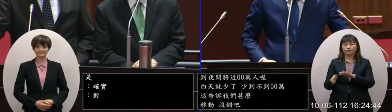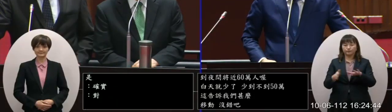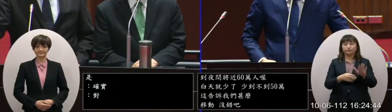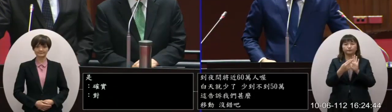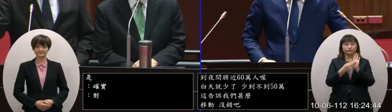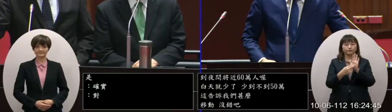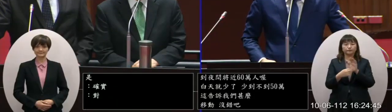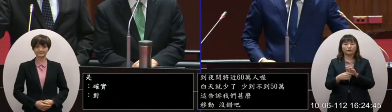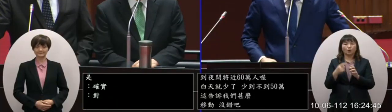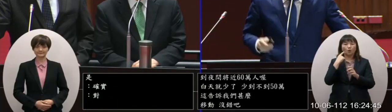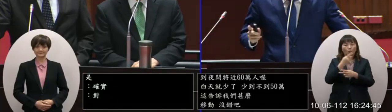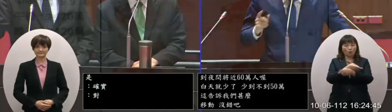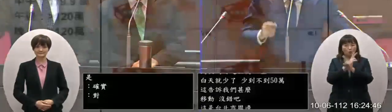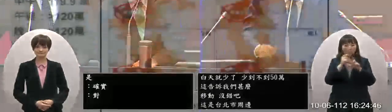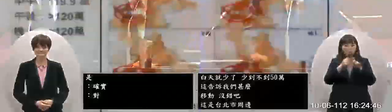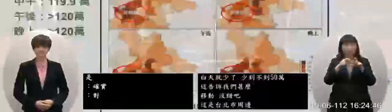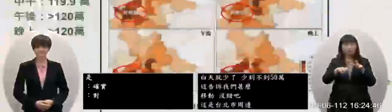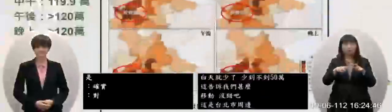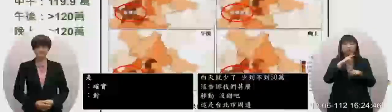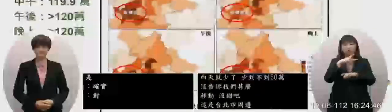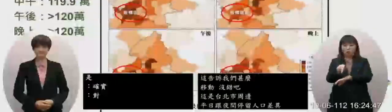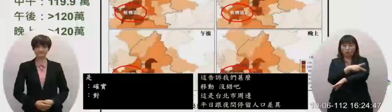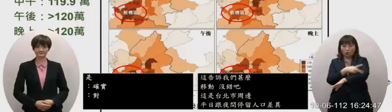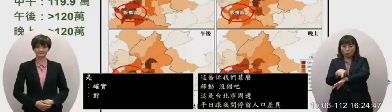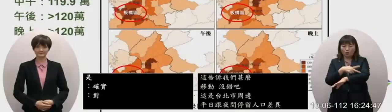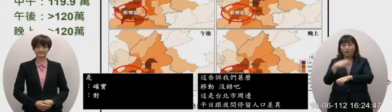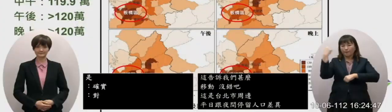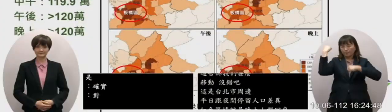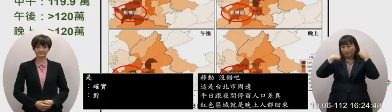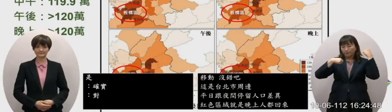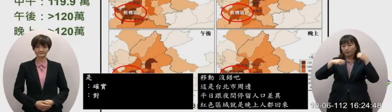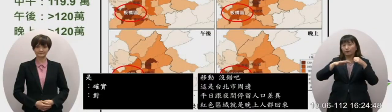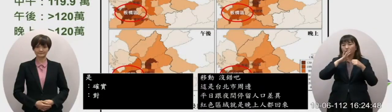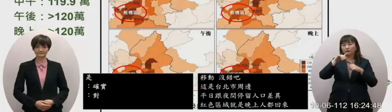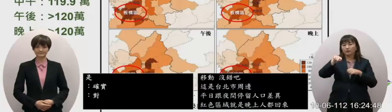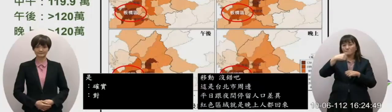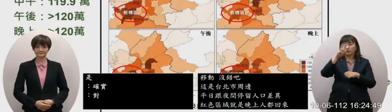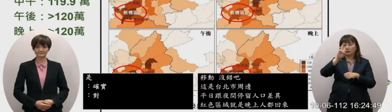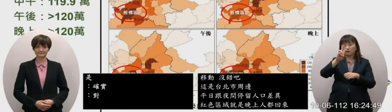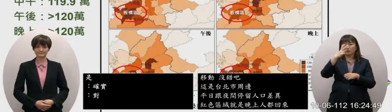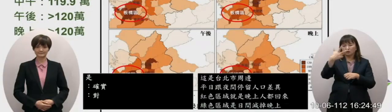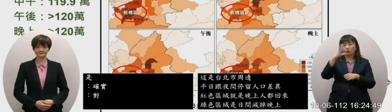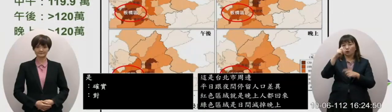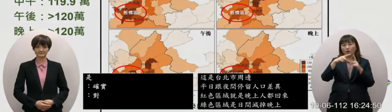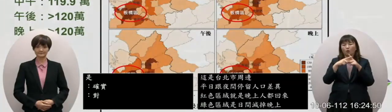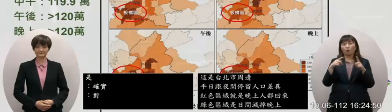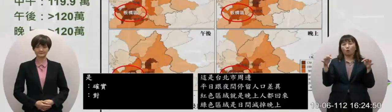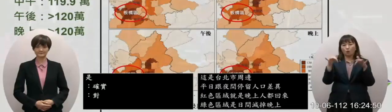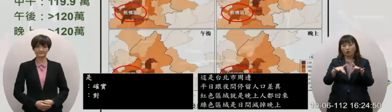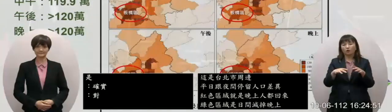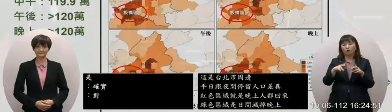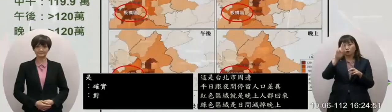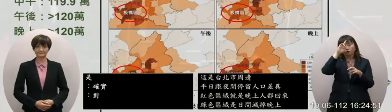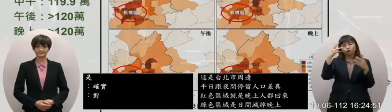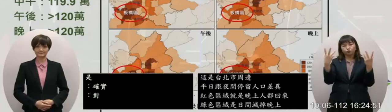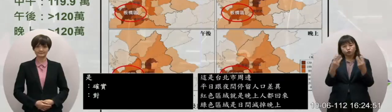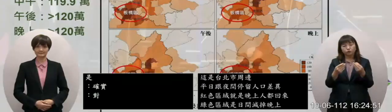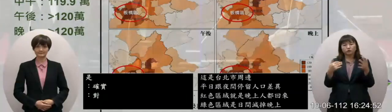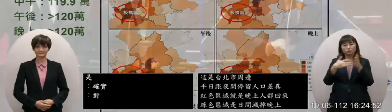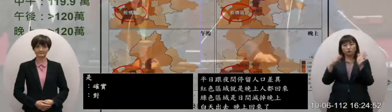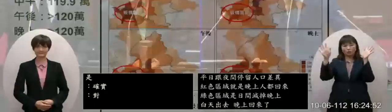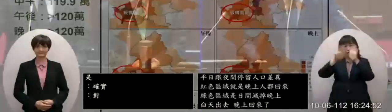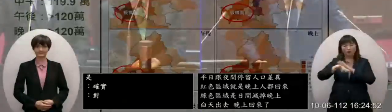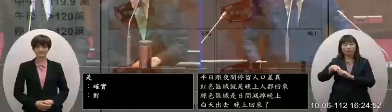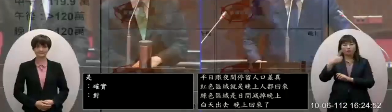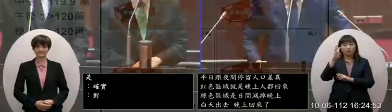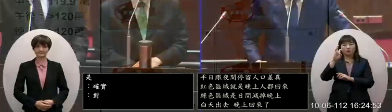子板橋區的通勤履次一大早的時候一百三十七萬中午以後最少但晚上都一百十